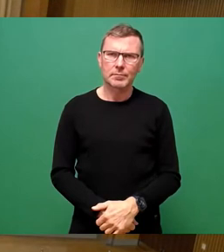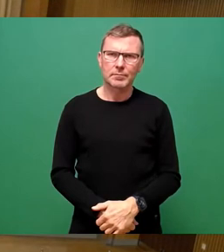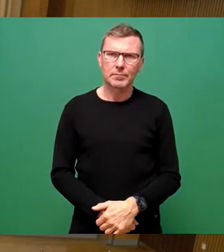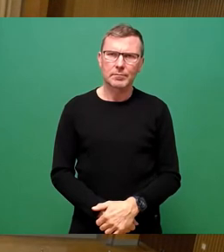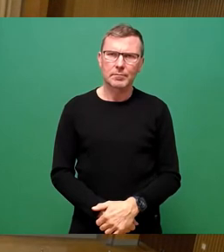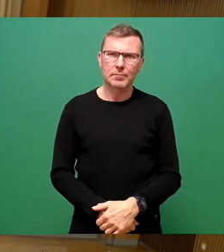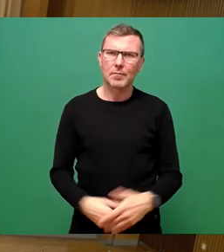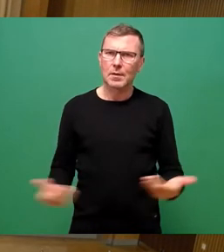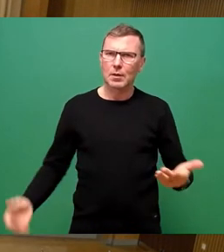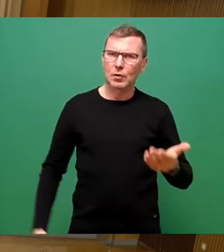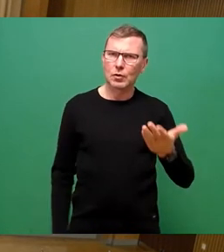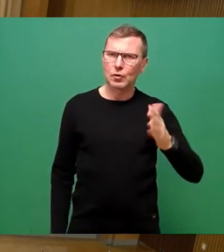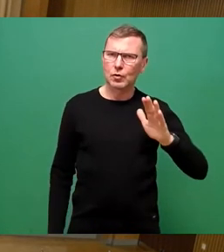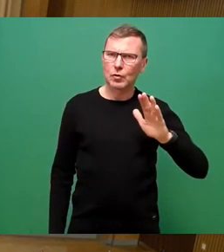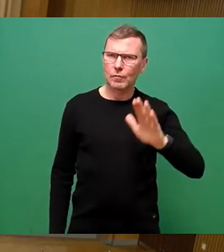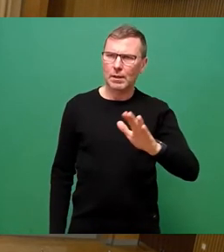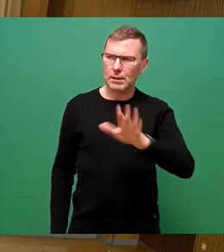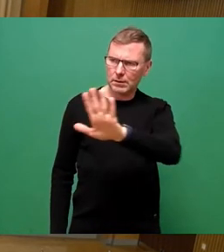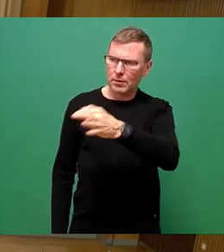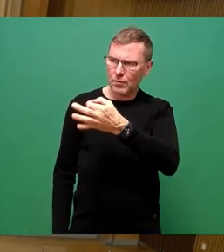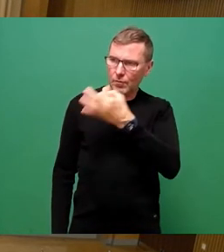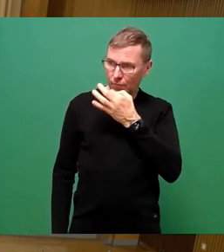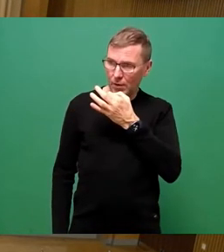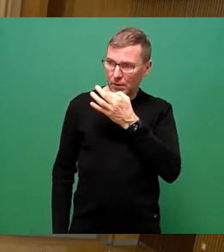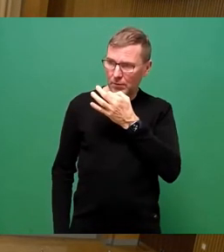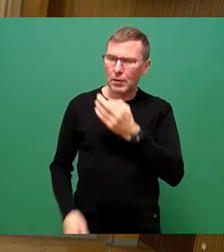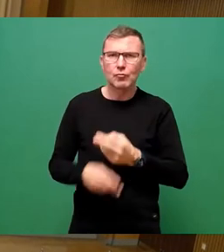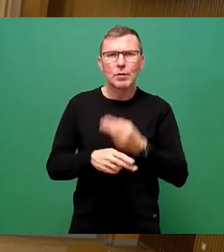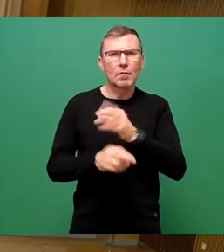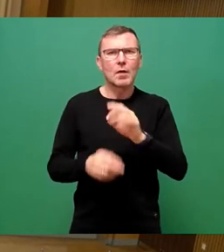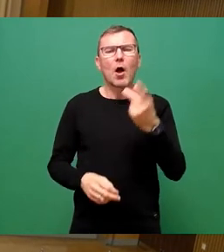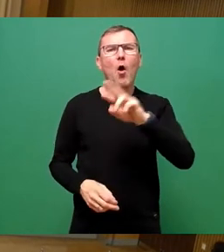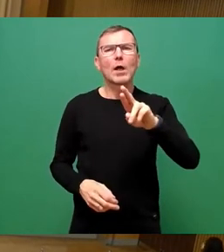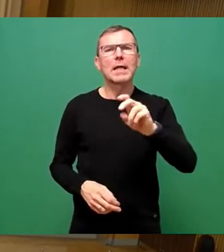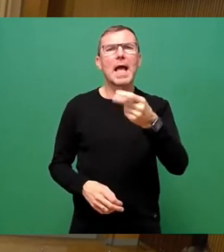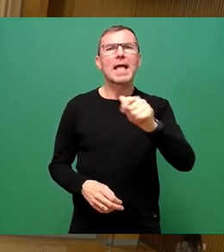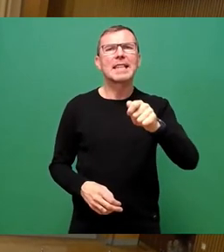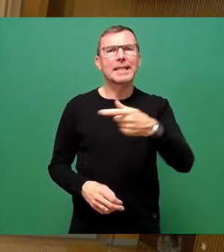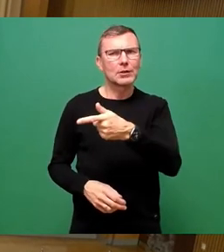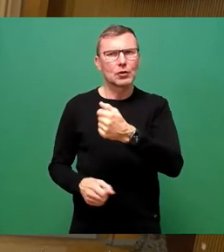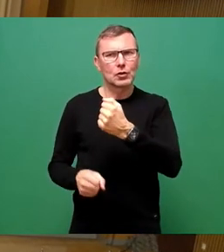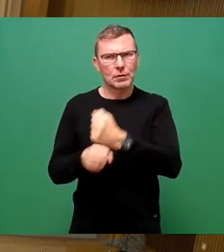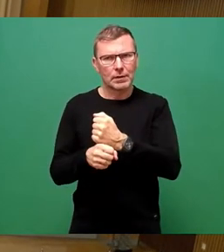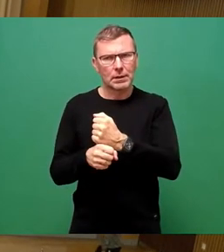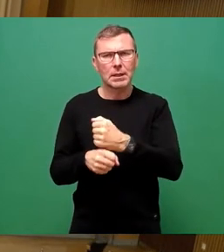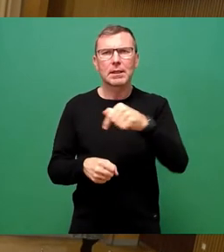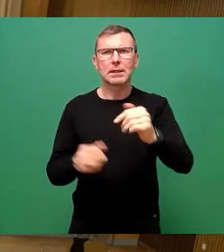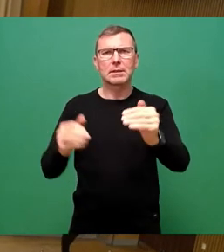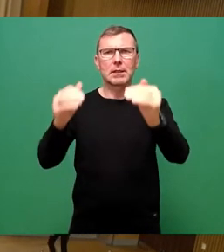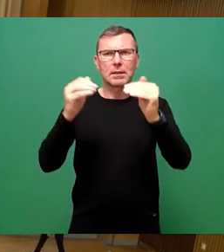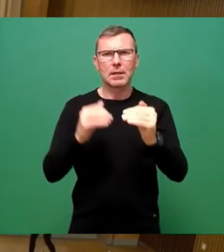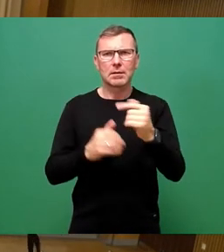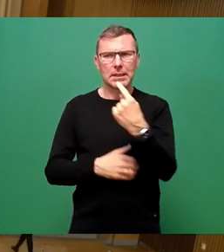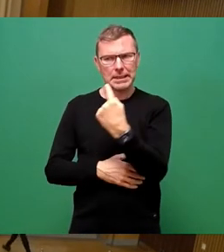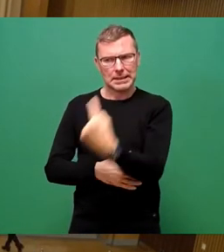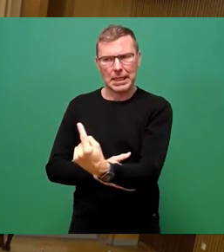Soweit mal zur Frage, die Sie stellvertretend für Herrn Ronny Dietrich gestellt haben. Jetzt kommen wir zu Ihnen selber.